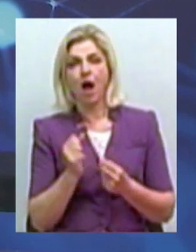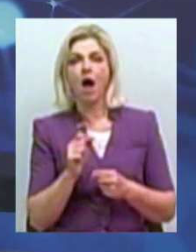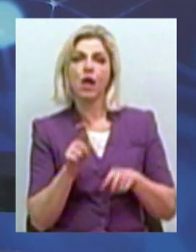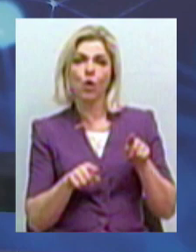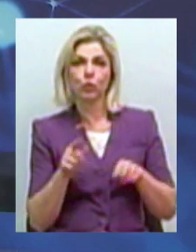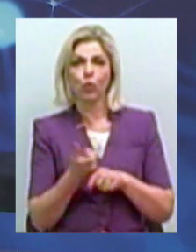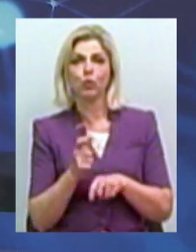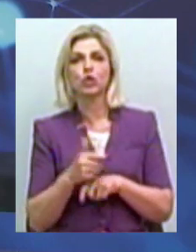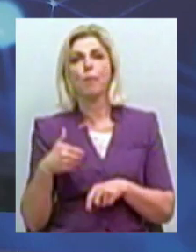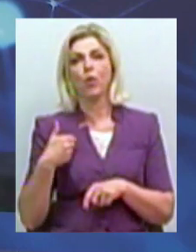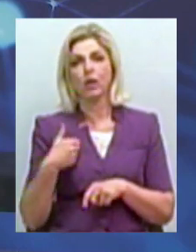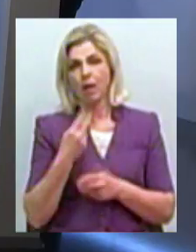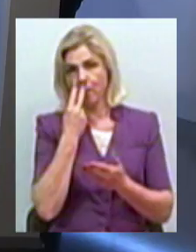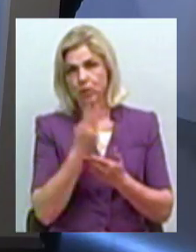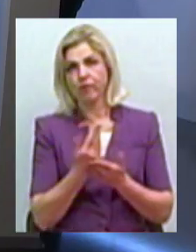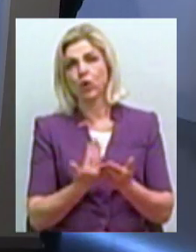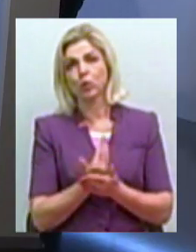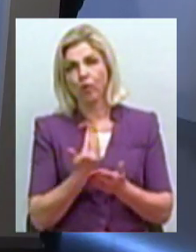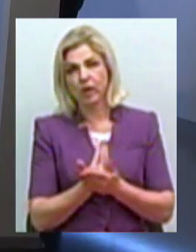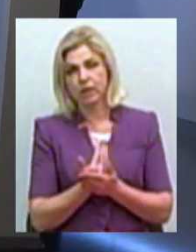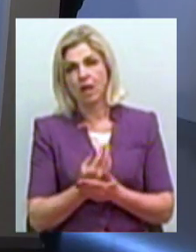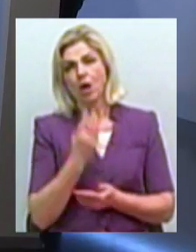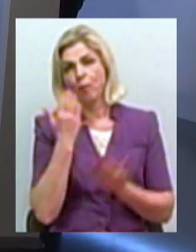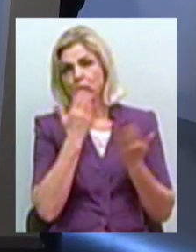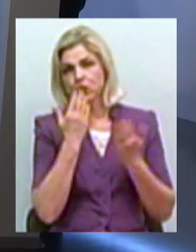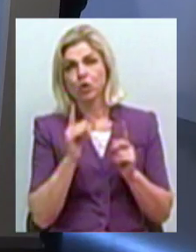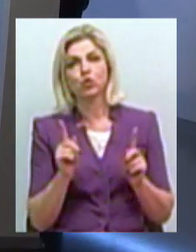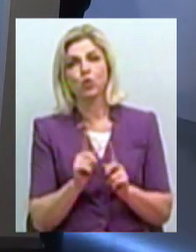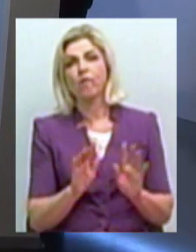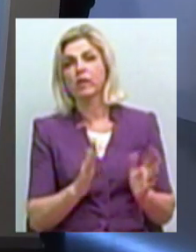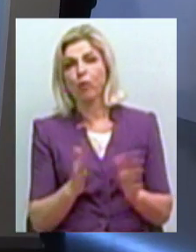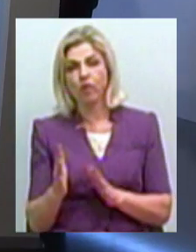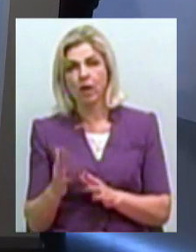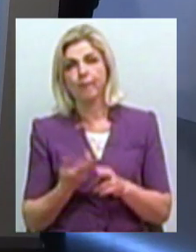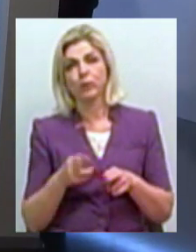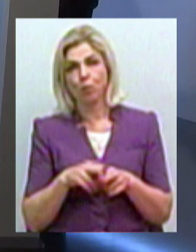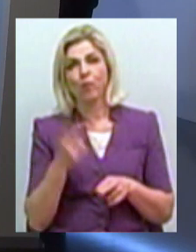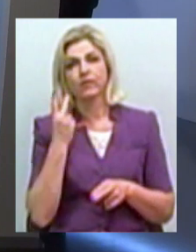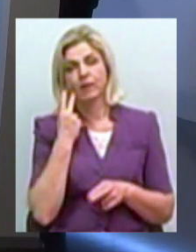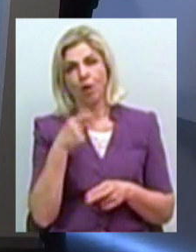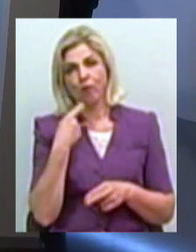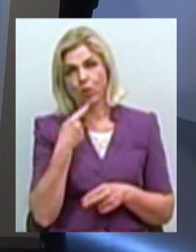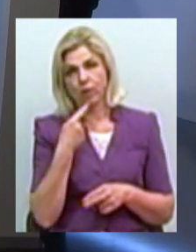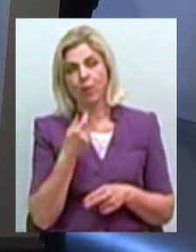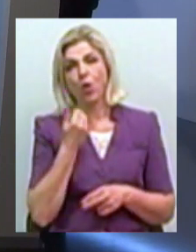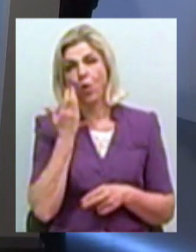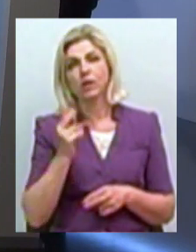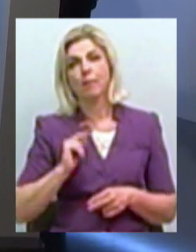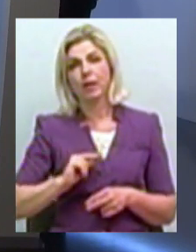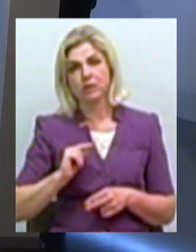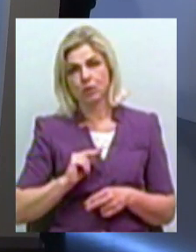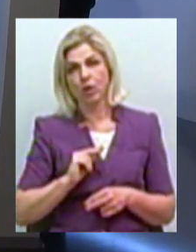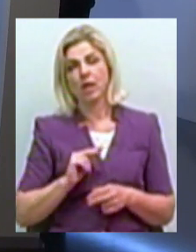дуже корисно подивитися новини, почитати, що відбувається. Тому ми завжди говоримо, коли працюємо